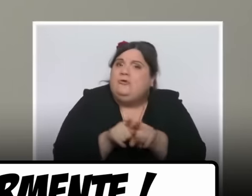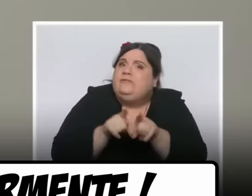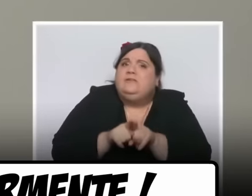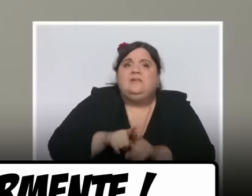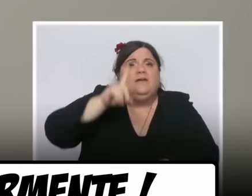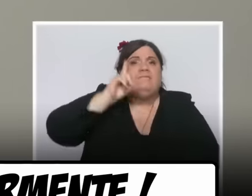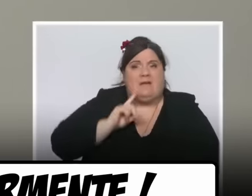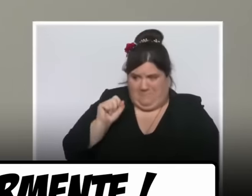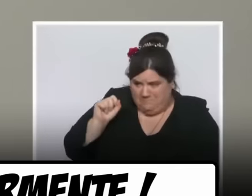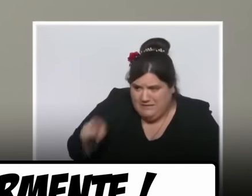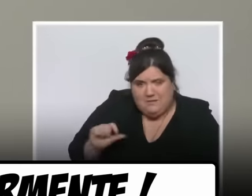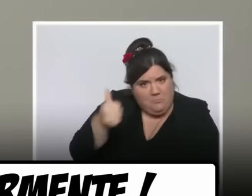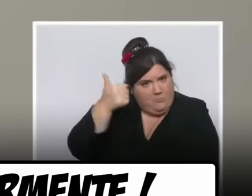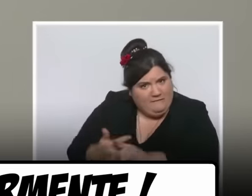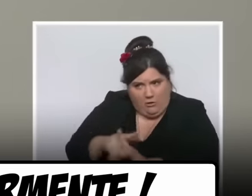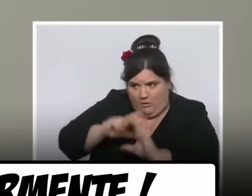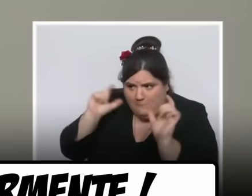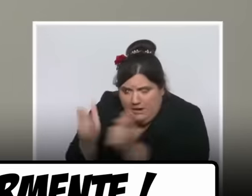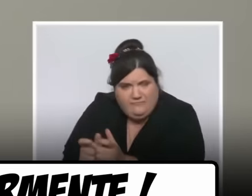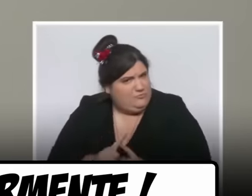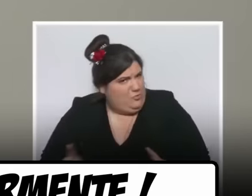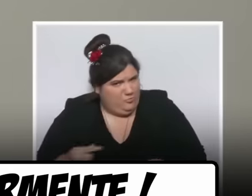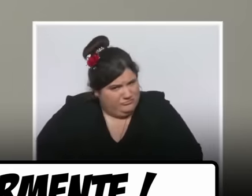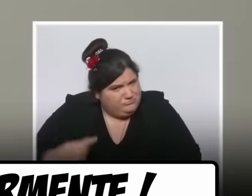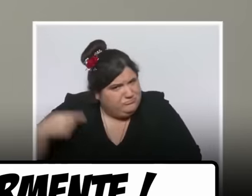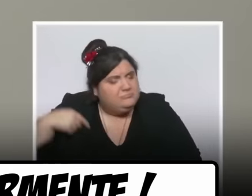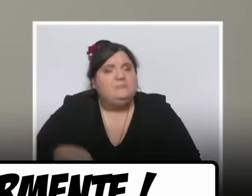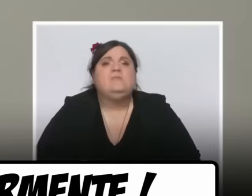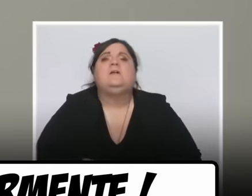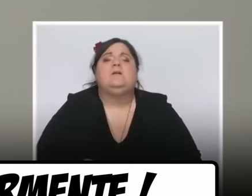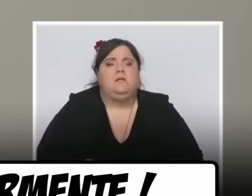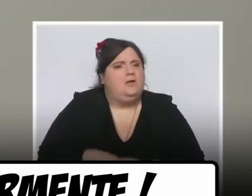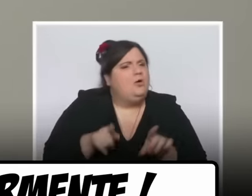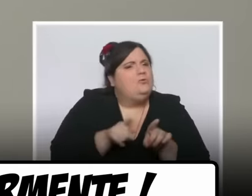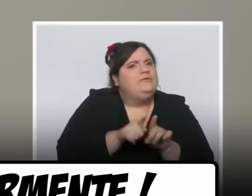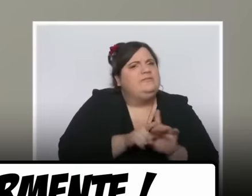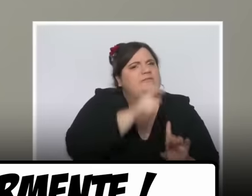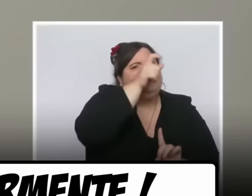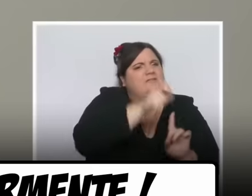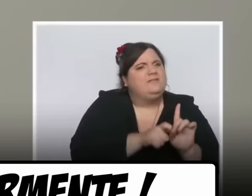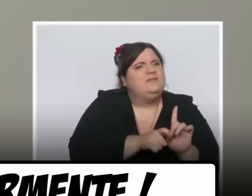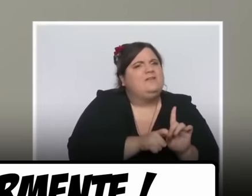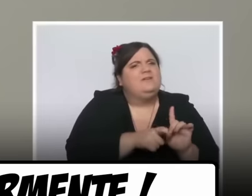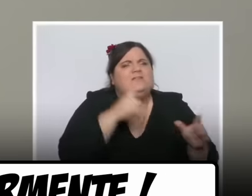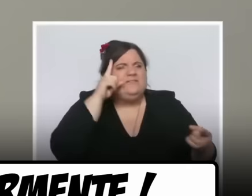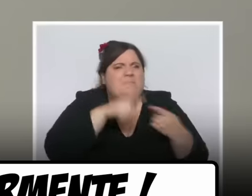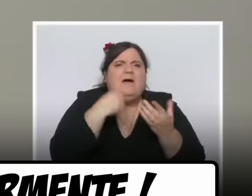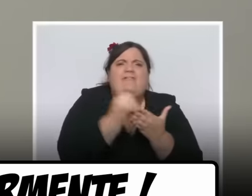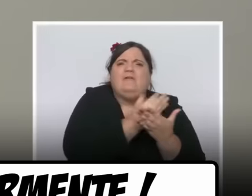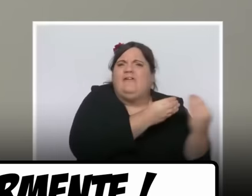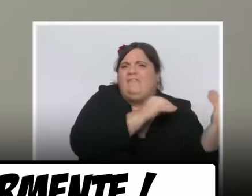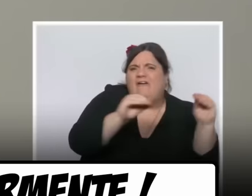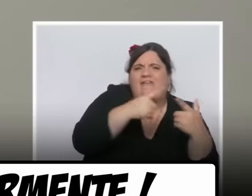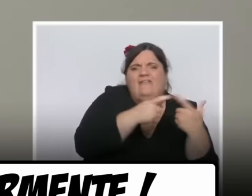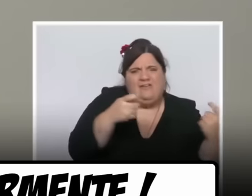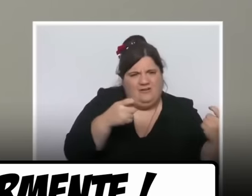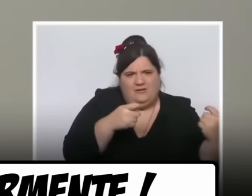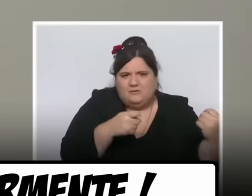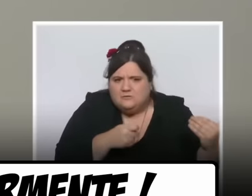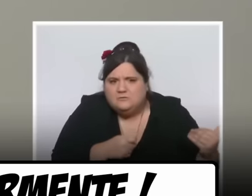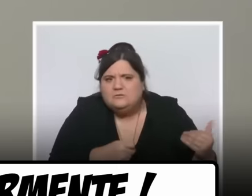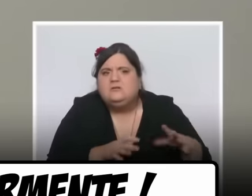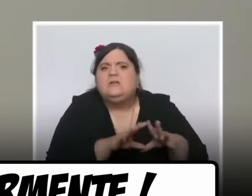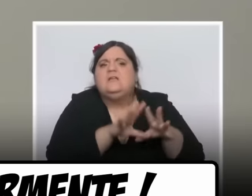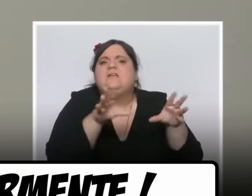à avoir été interpellé ou perquisitionné. Geoffrey Livolzy, Mathias Destal de Disclose pour des révélations sur des ventes d'armes françaises. A de chemin, une équipe de